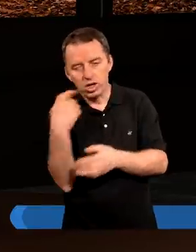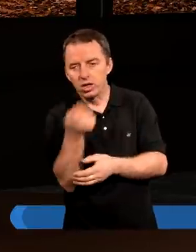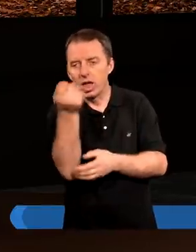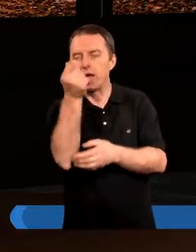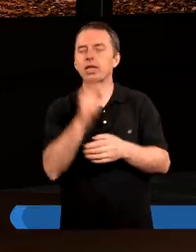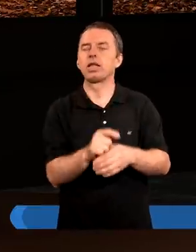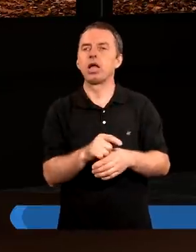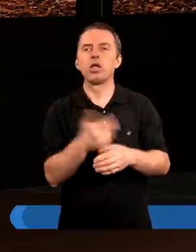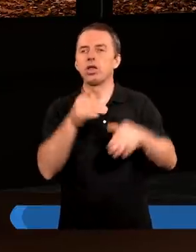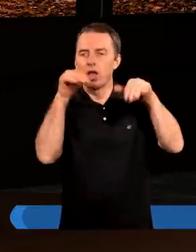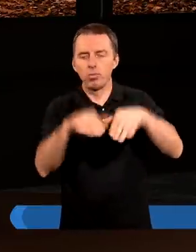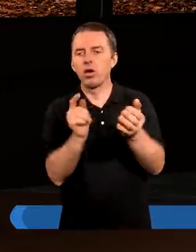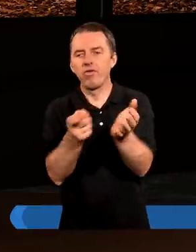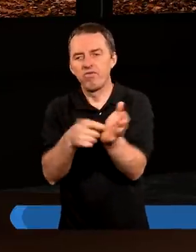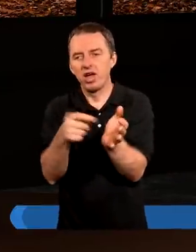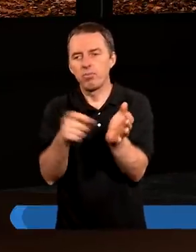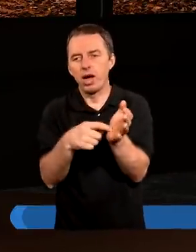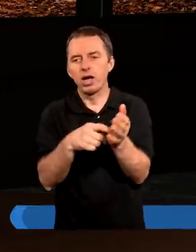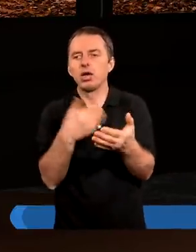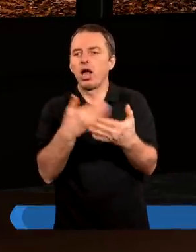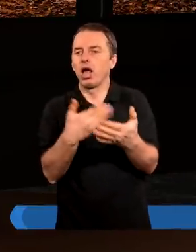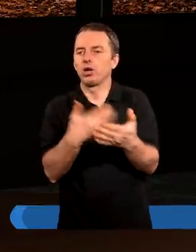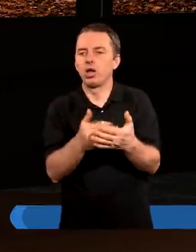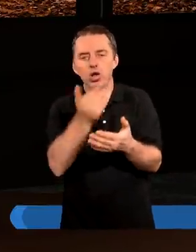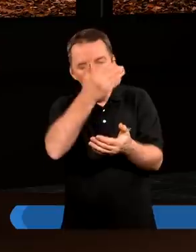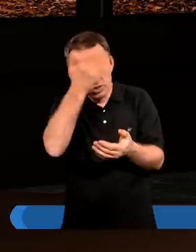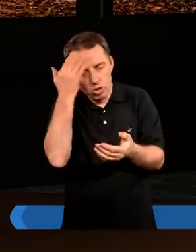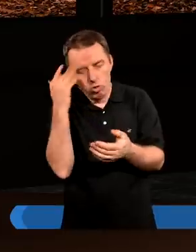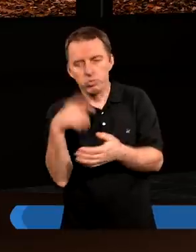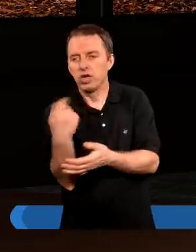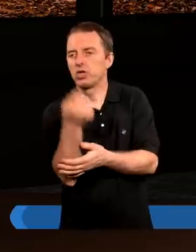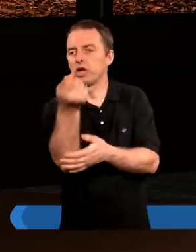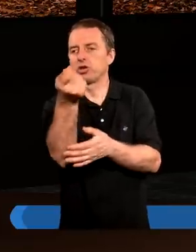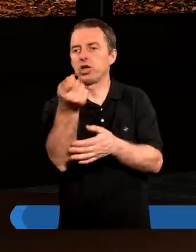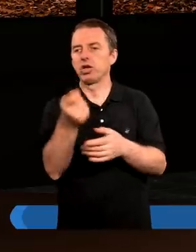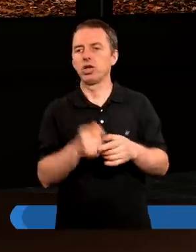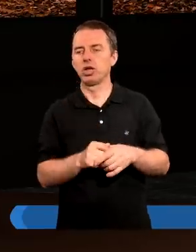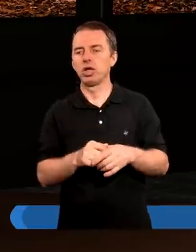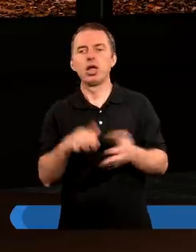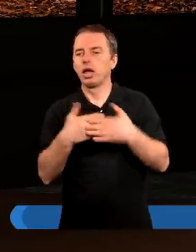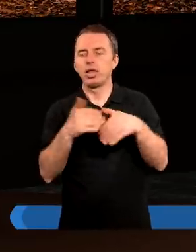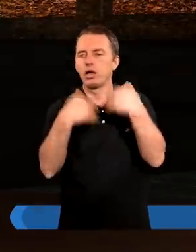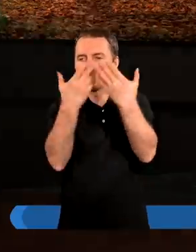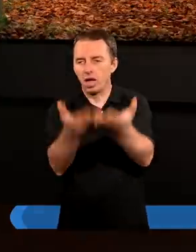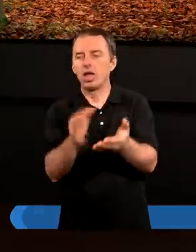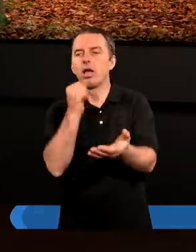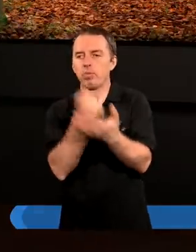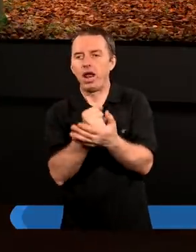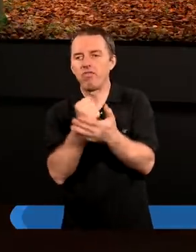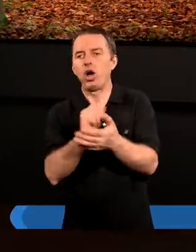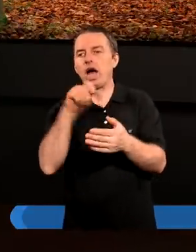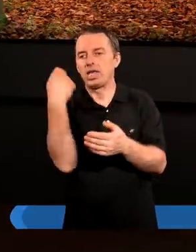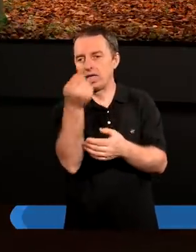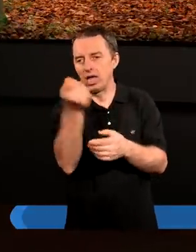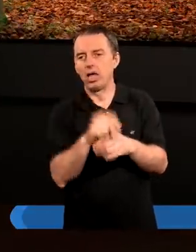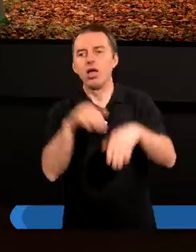to nie można od niego wymagać, dlaczego on nie umie jeździć. Dlatego nie daje się takiemu prawa jazdy